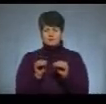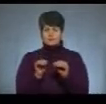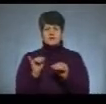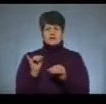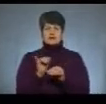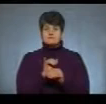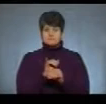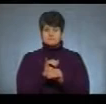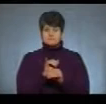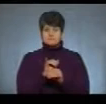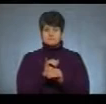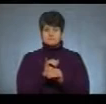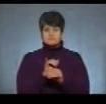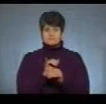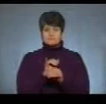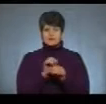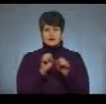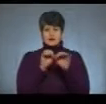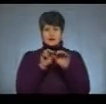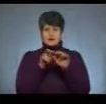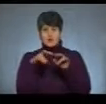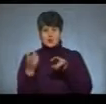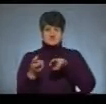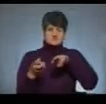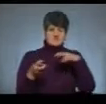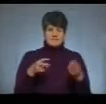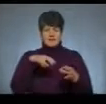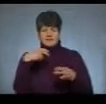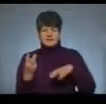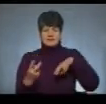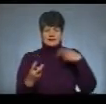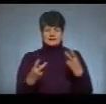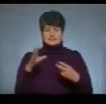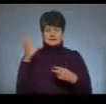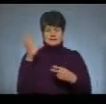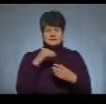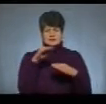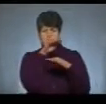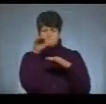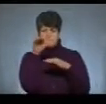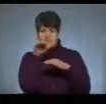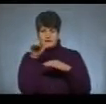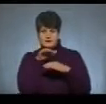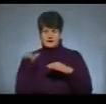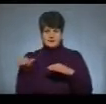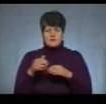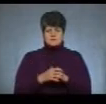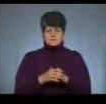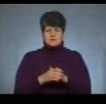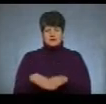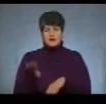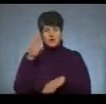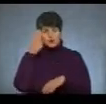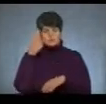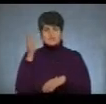повалилися всі перекриття, всі поверхи, хлопці,